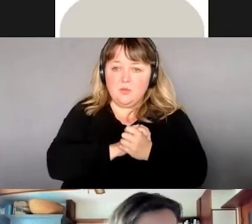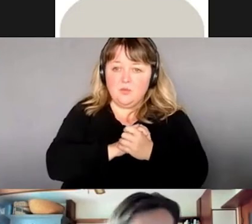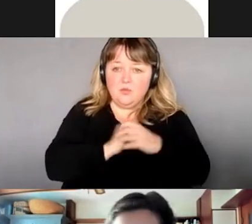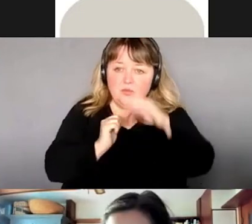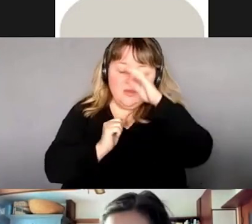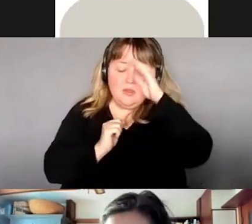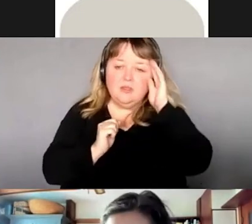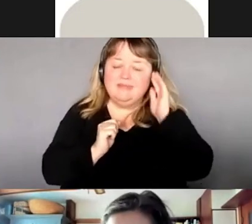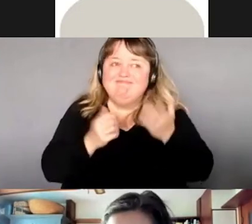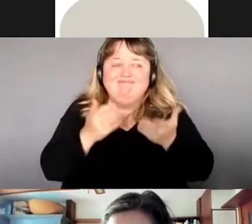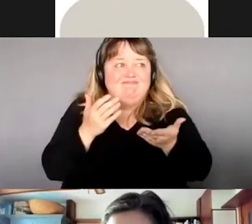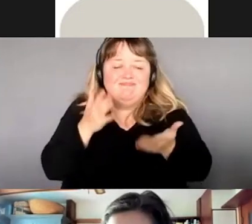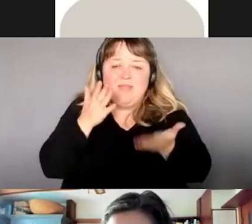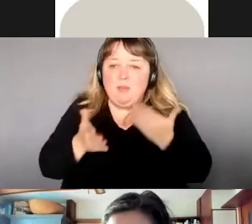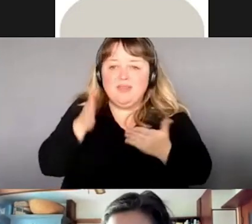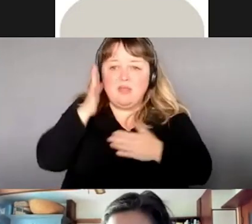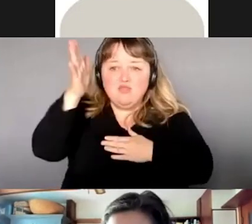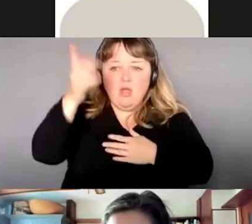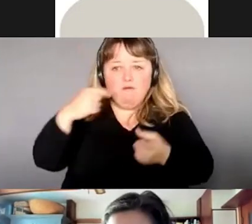Ça va peut-être m'en revenir plus tard.